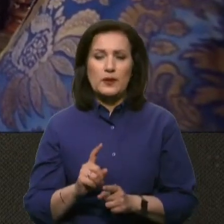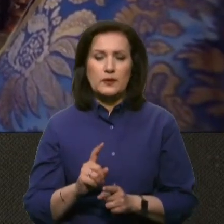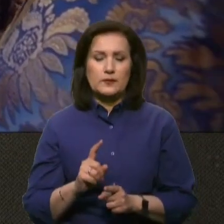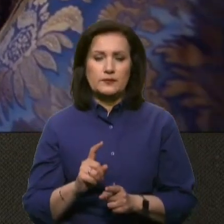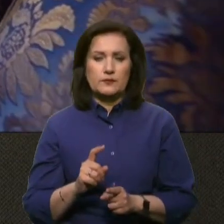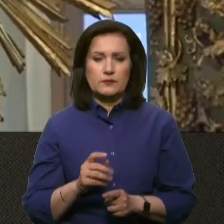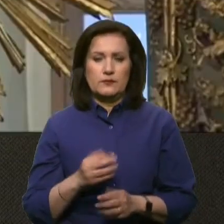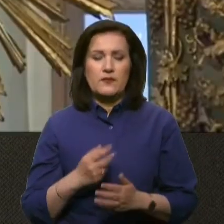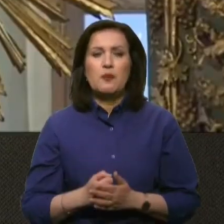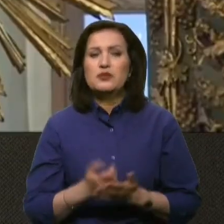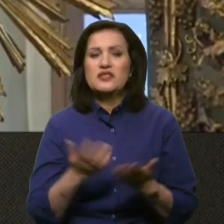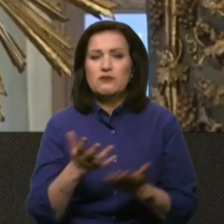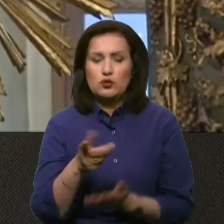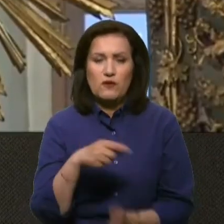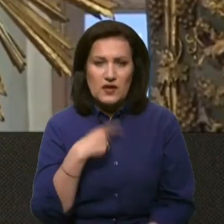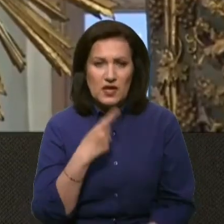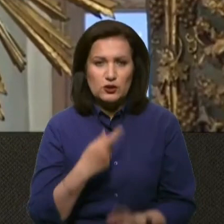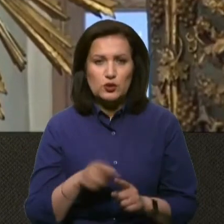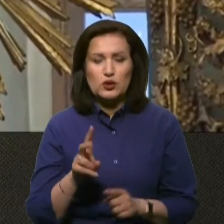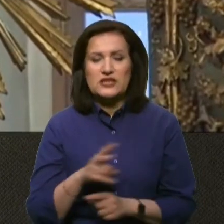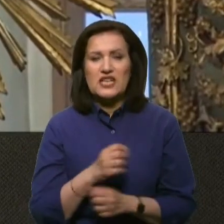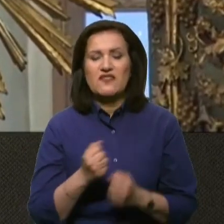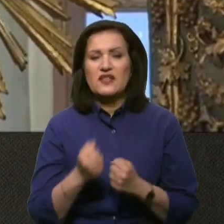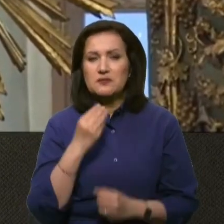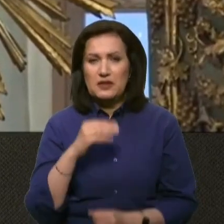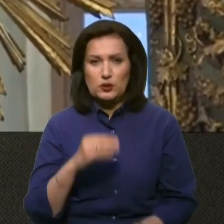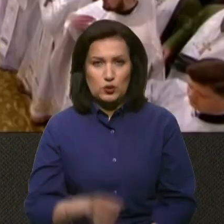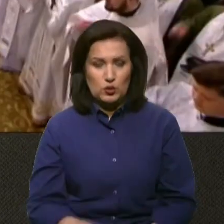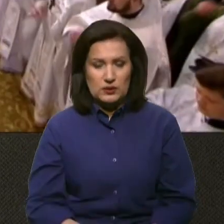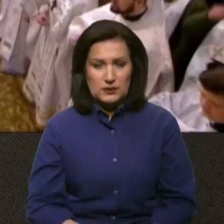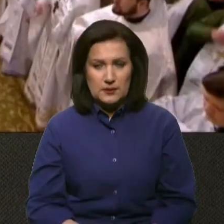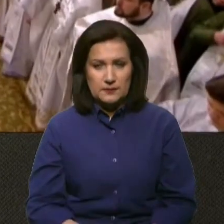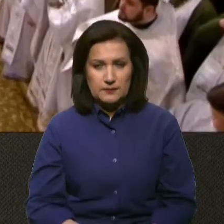на підставі чого ви кажете, що церква зміцнюється?